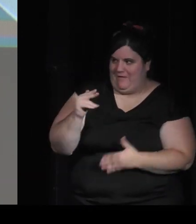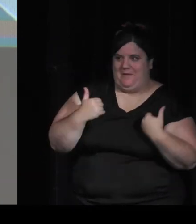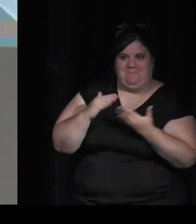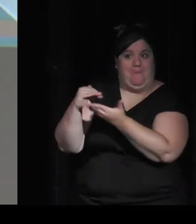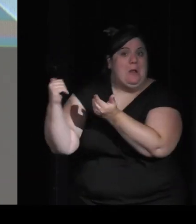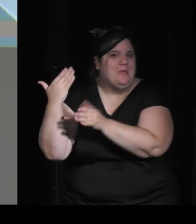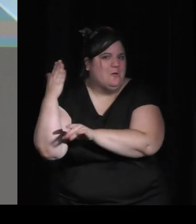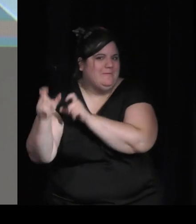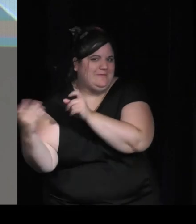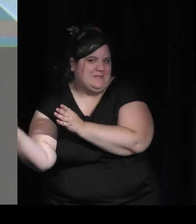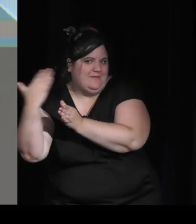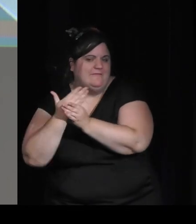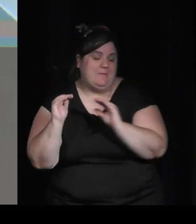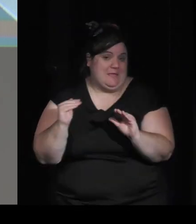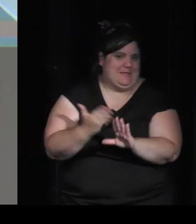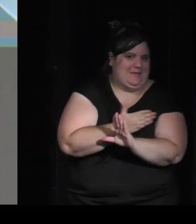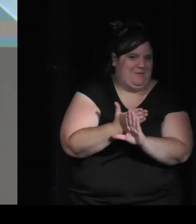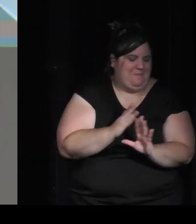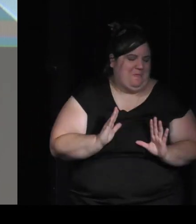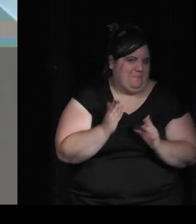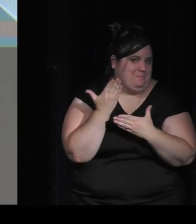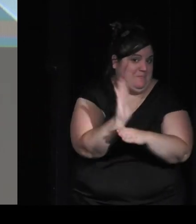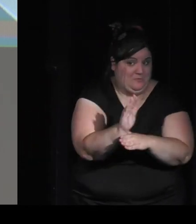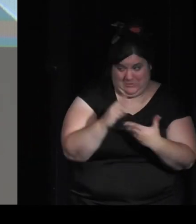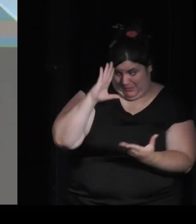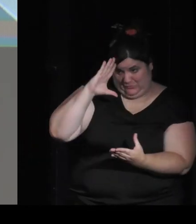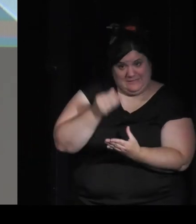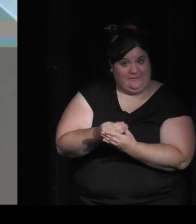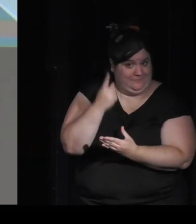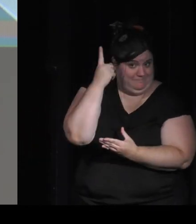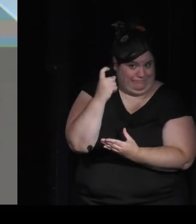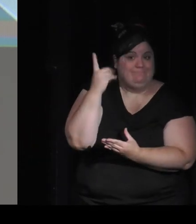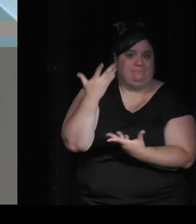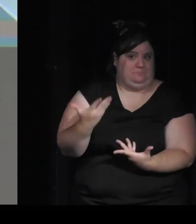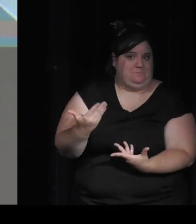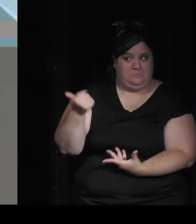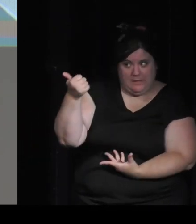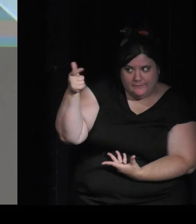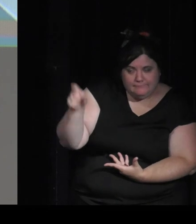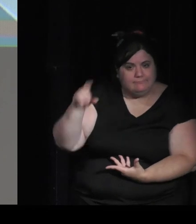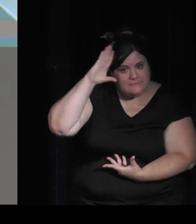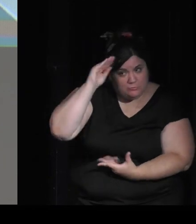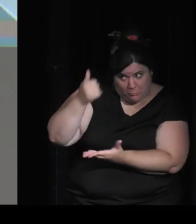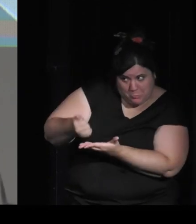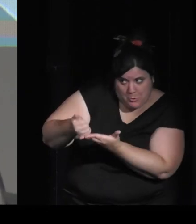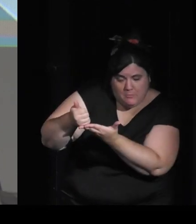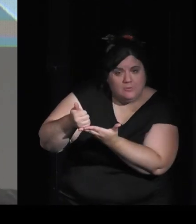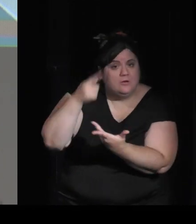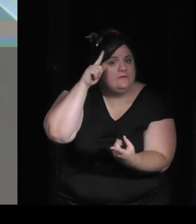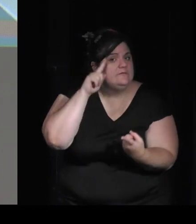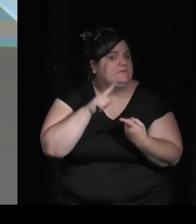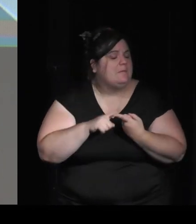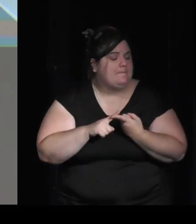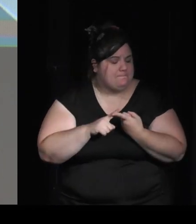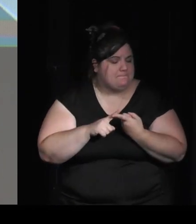on accompagne aussi une thèse qui a commencé cette année pour réfléchir aux apprentissages qu'on